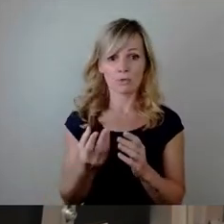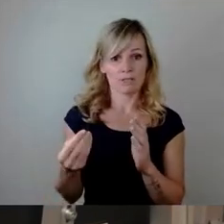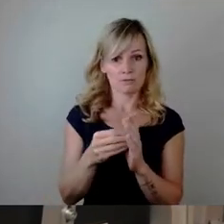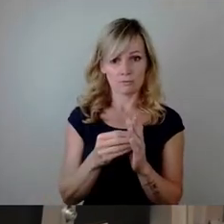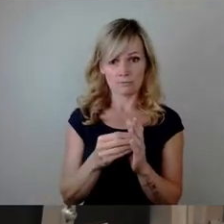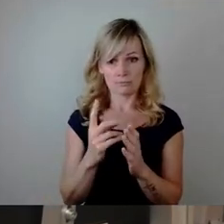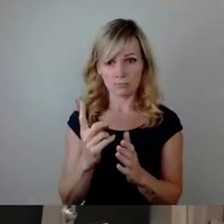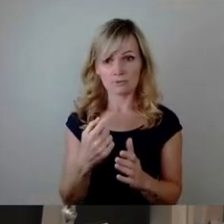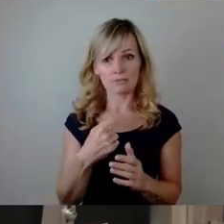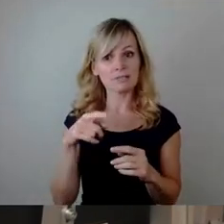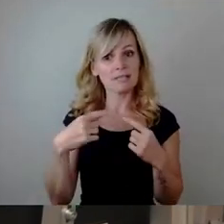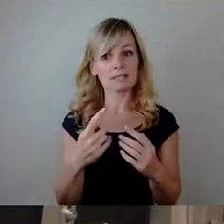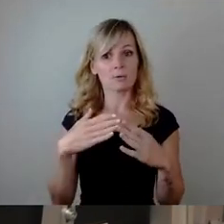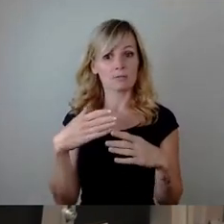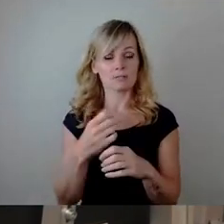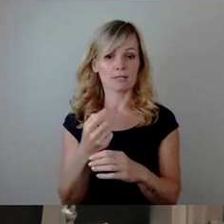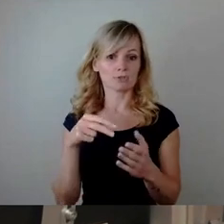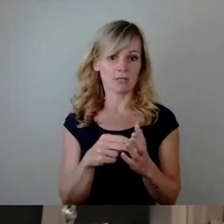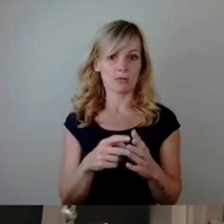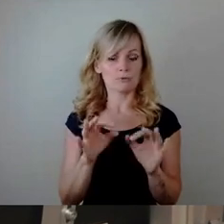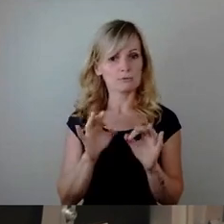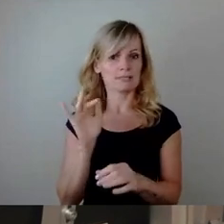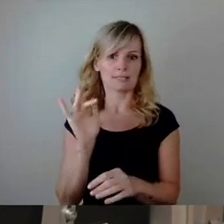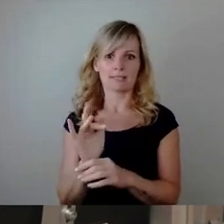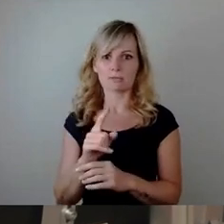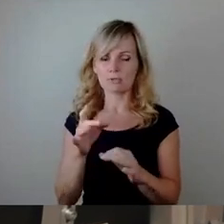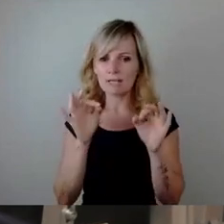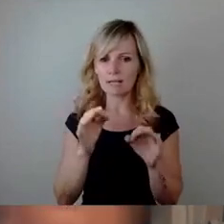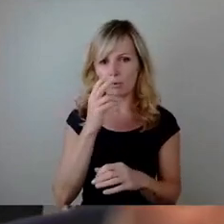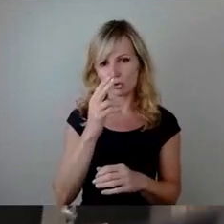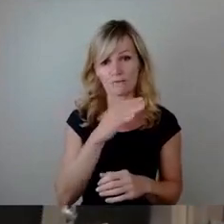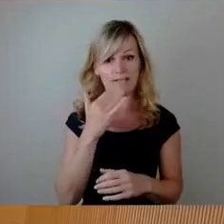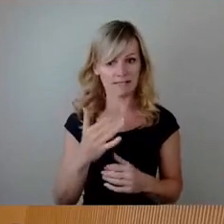müssen wir bei der nächsten Haushaltsstellung ganz kritisch und ganz genau hinschauen. Vielen Dank.